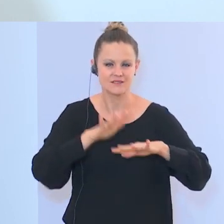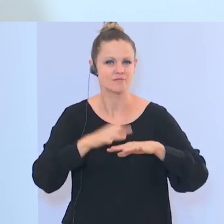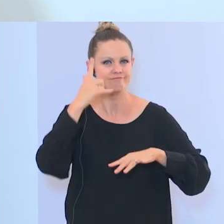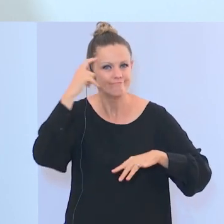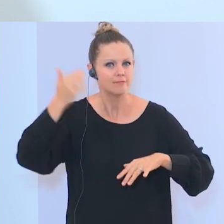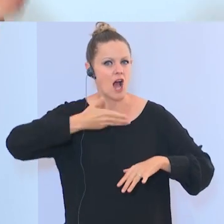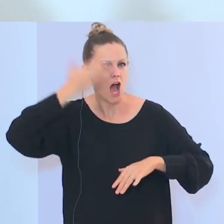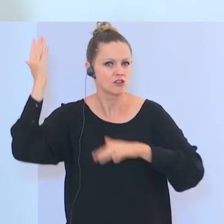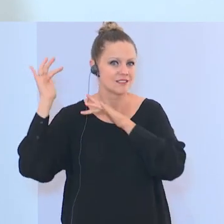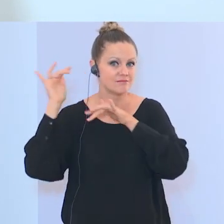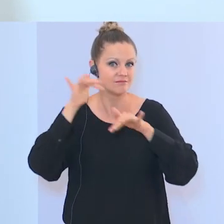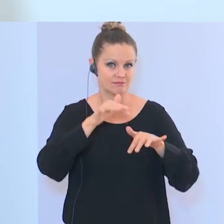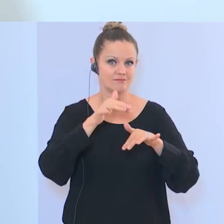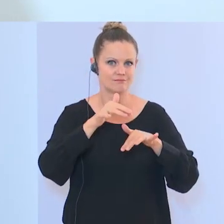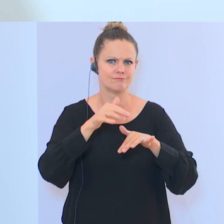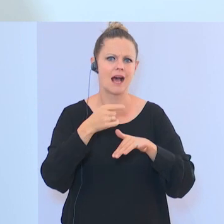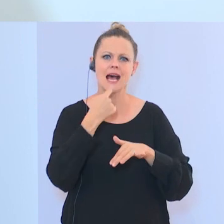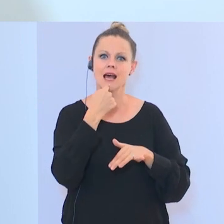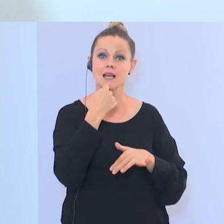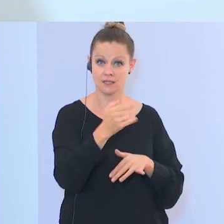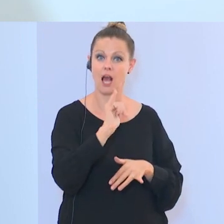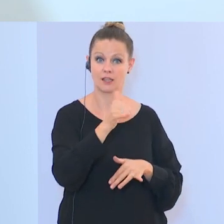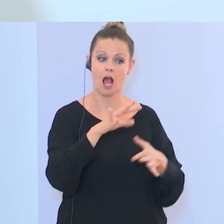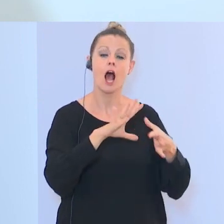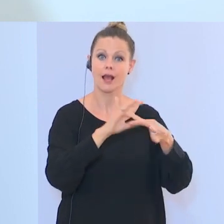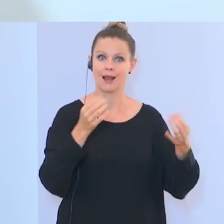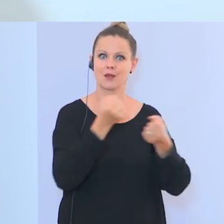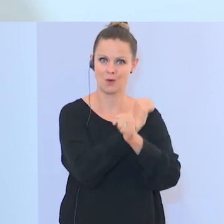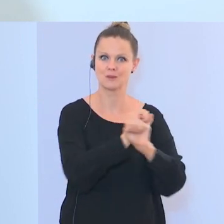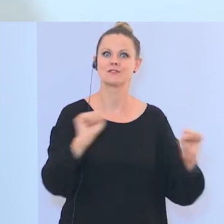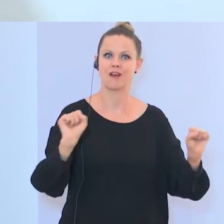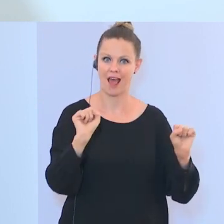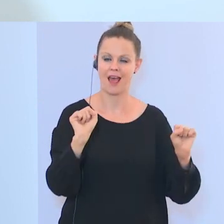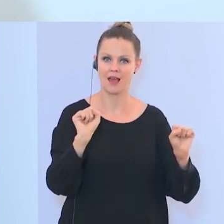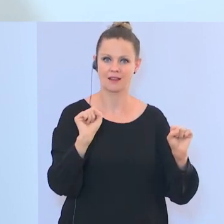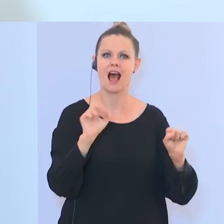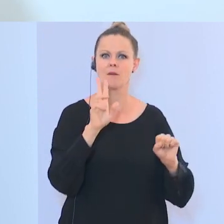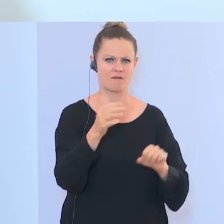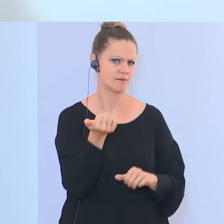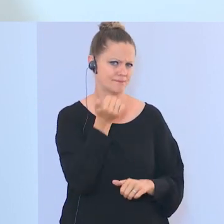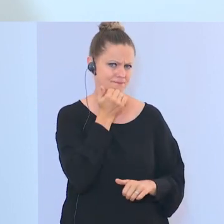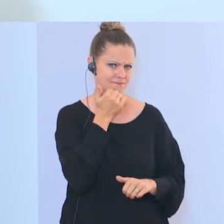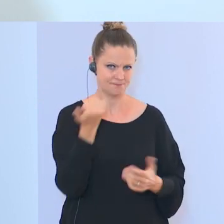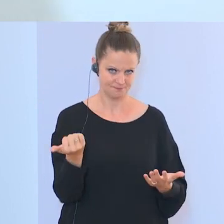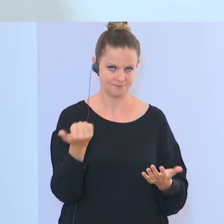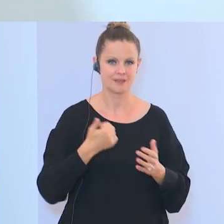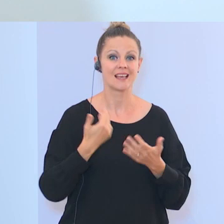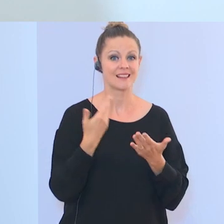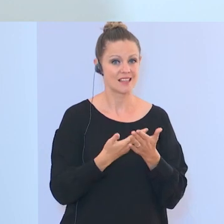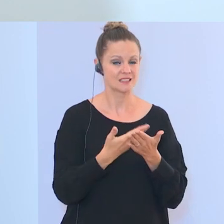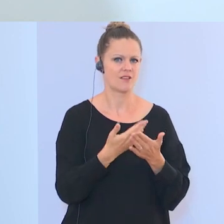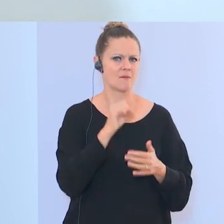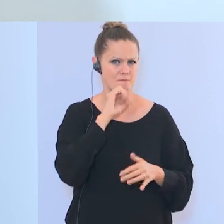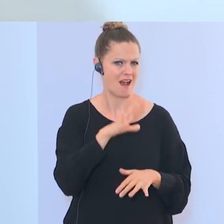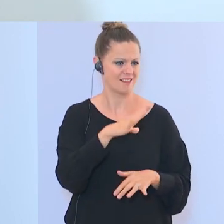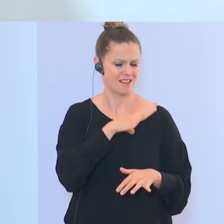Einflüsse, die oft unter dem Deckmantel der Religionsfreiheit die gelungene Integration gefährden. Wir wollen, gerade